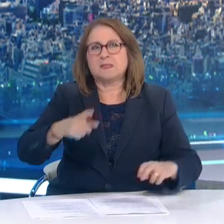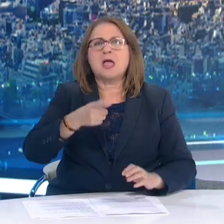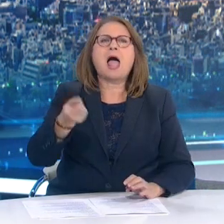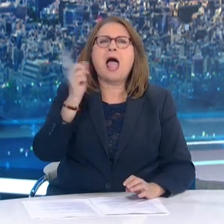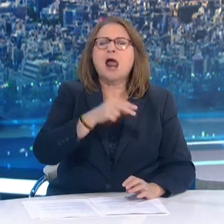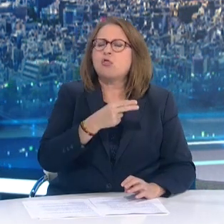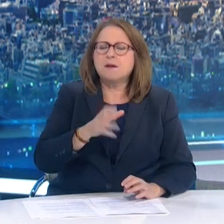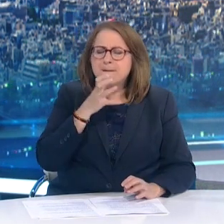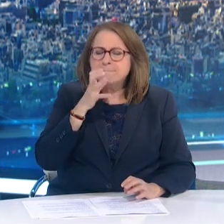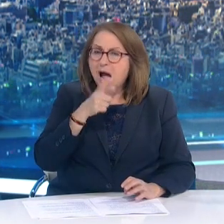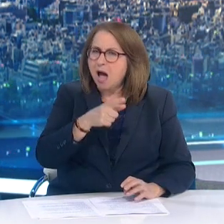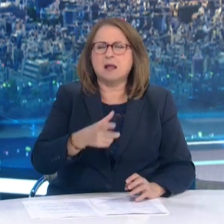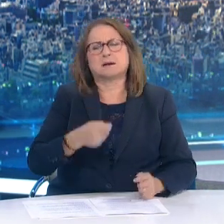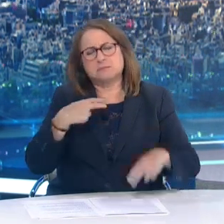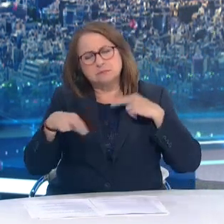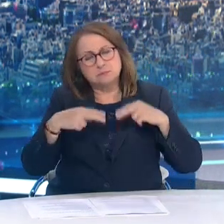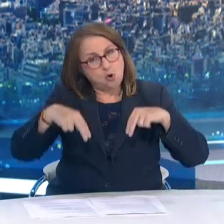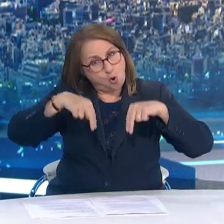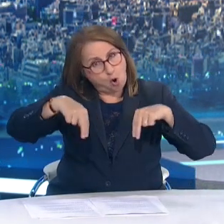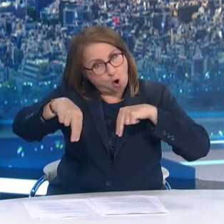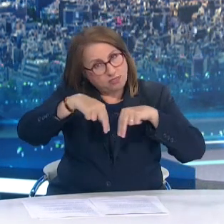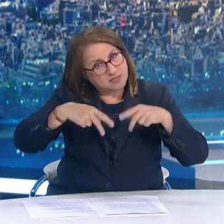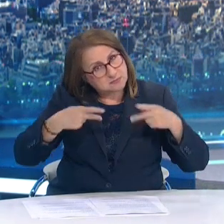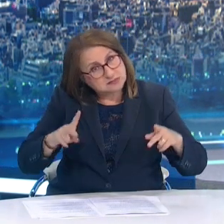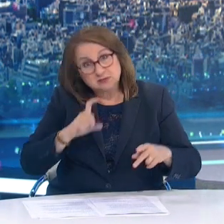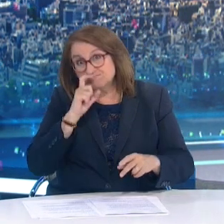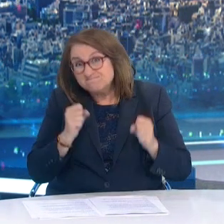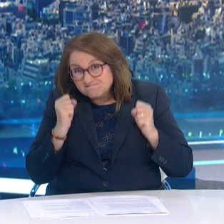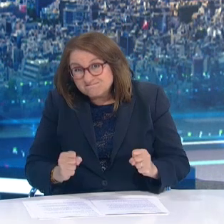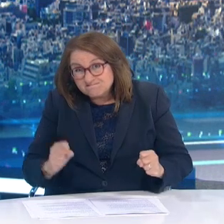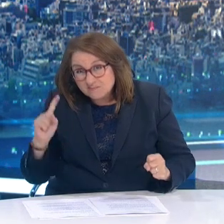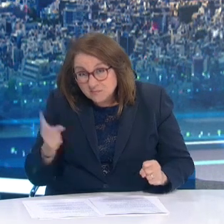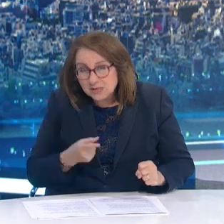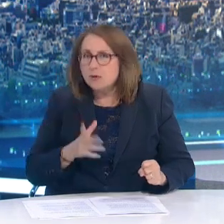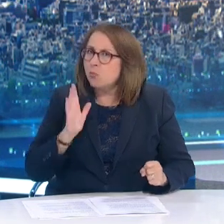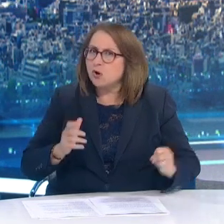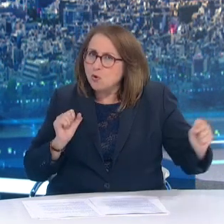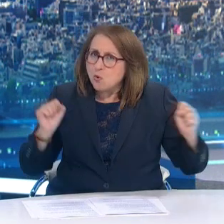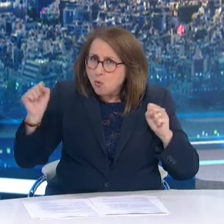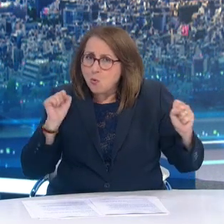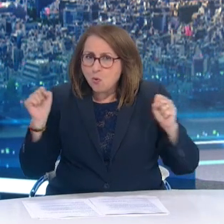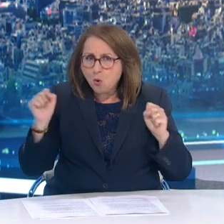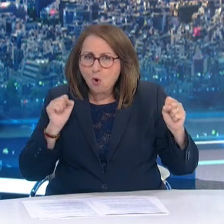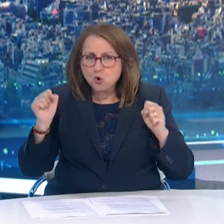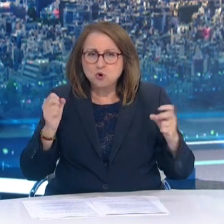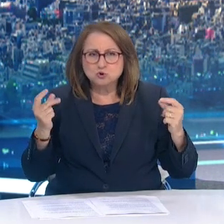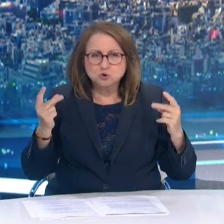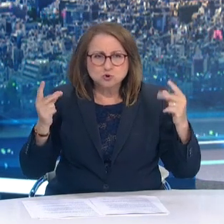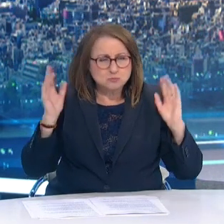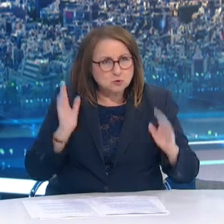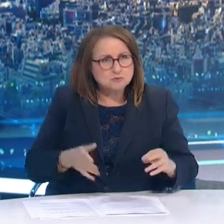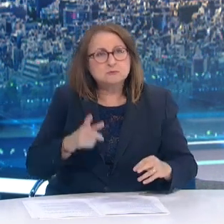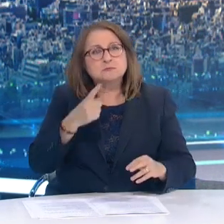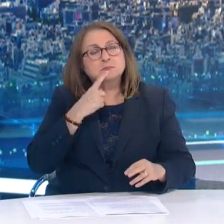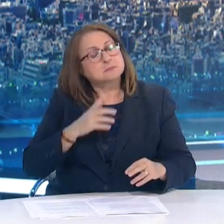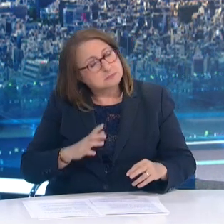καθήμενους Θα μπορούν να χορεύουν Οι επιχειρήσεις που θα λειτουργούν αμυγός για εμβολιασμένους Θα εξυπηρετούν και όρθιους πελάτες